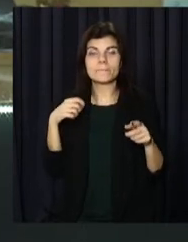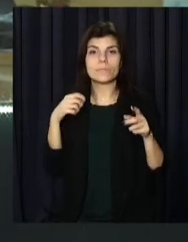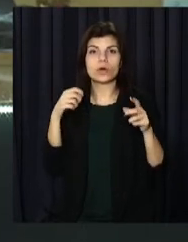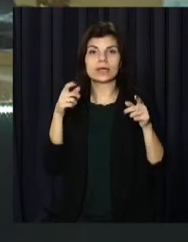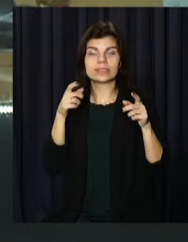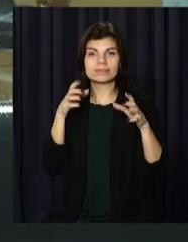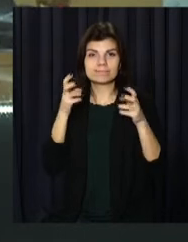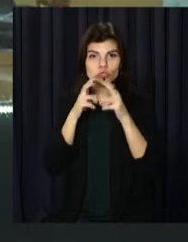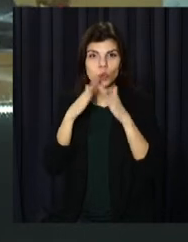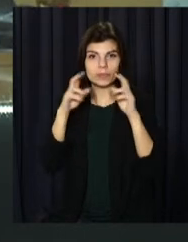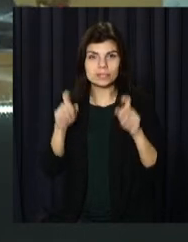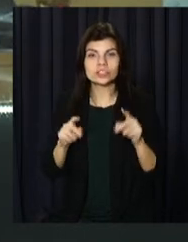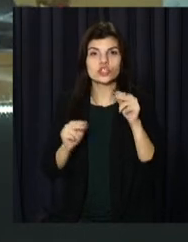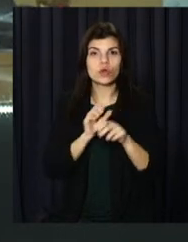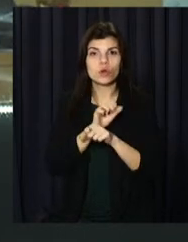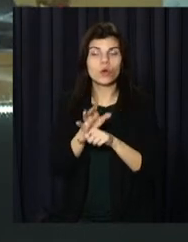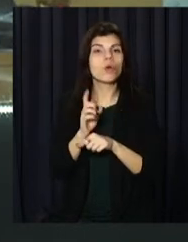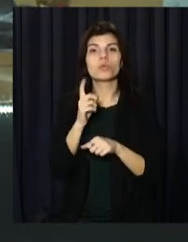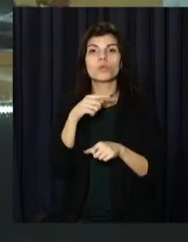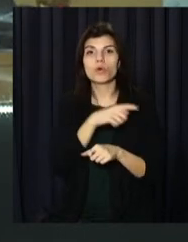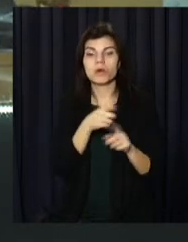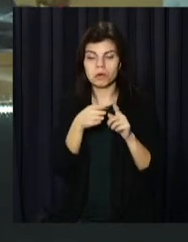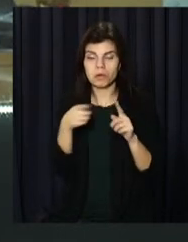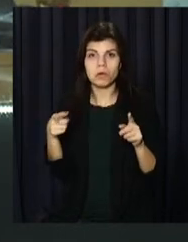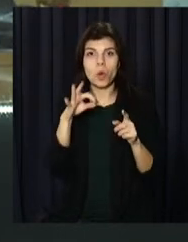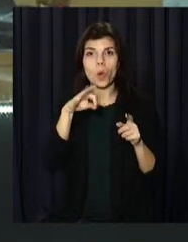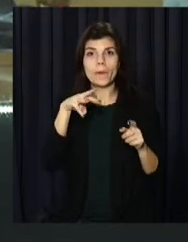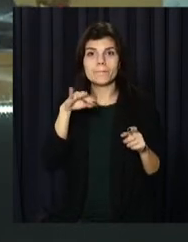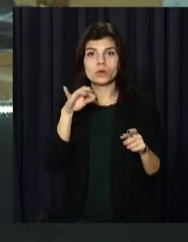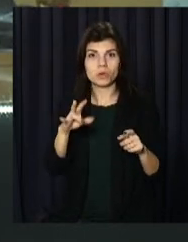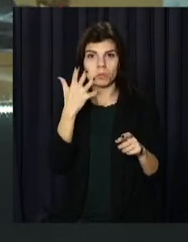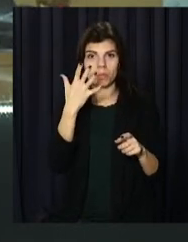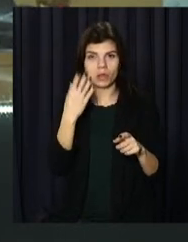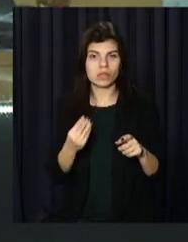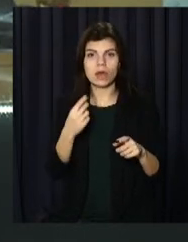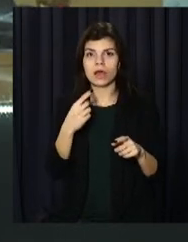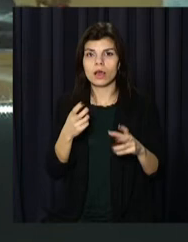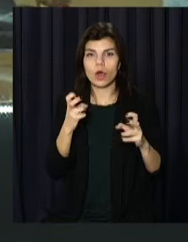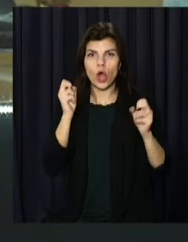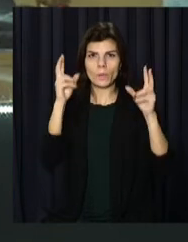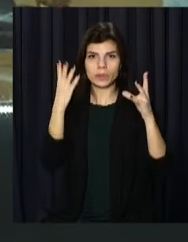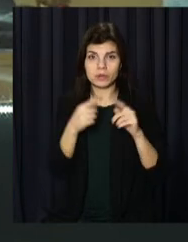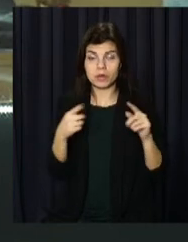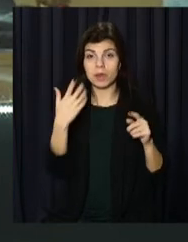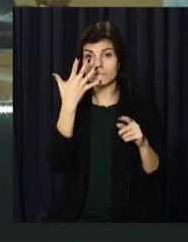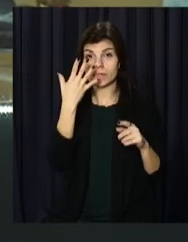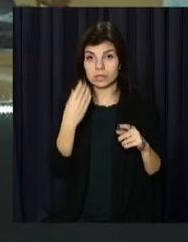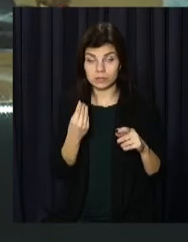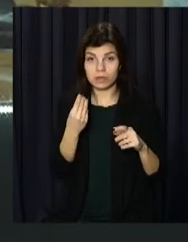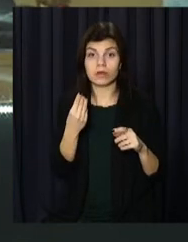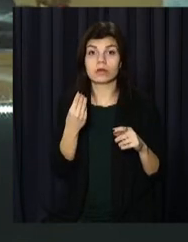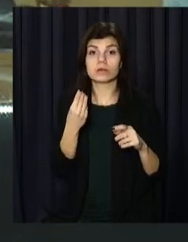ковід-19. Усе через скорочий інкубаційний період омікрону. У МОЗ пояснюють, через 5 днів здати появи